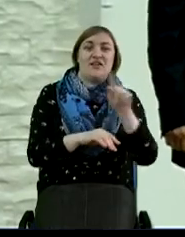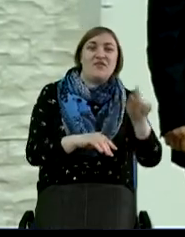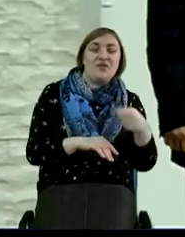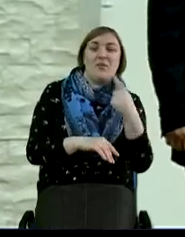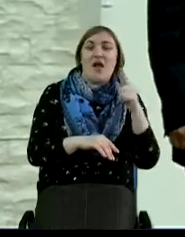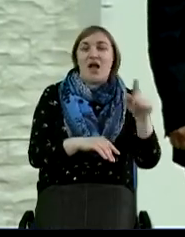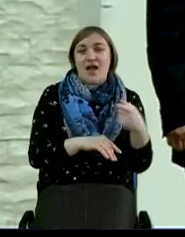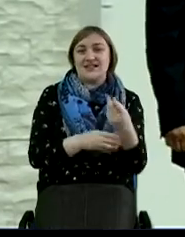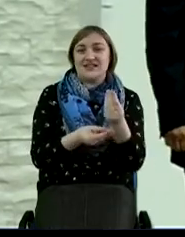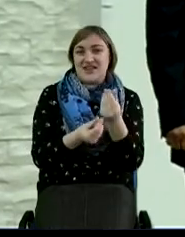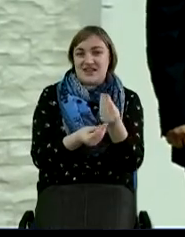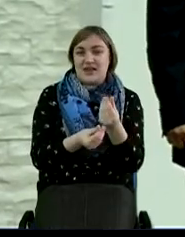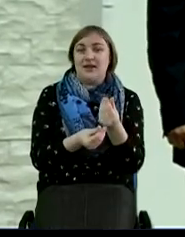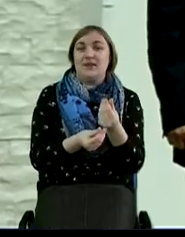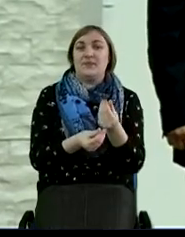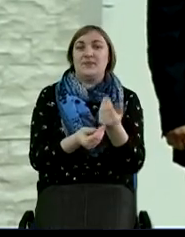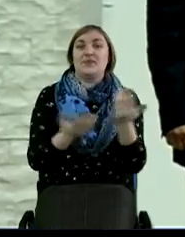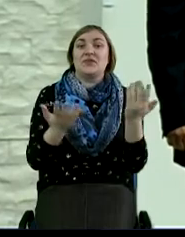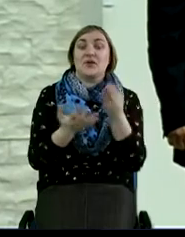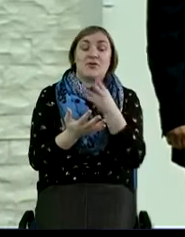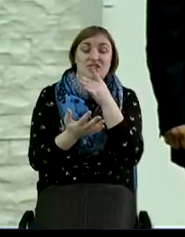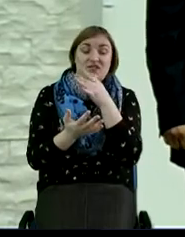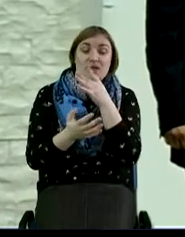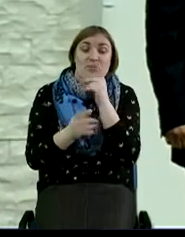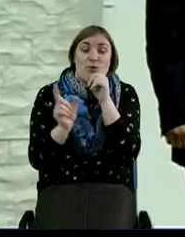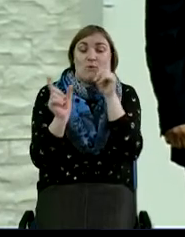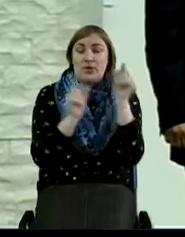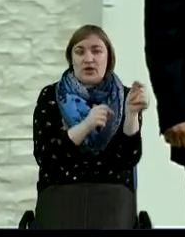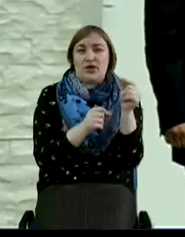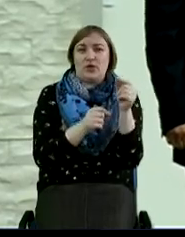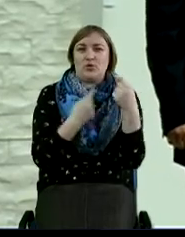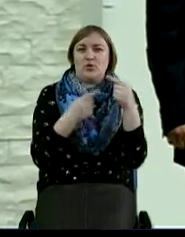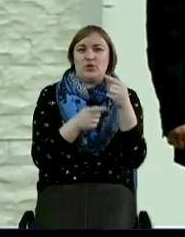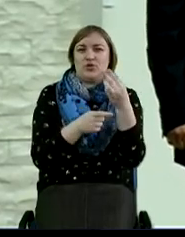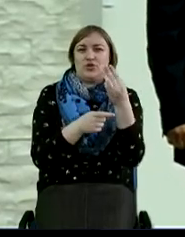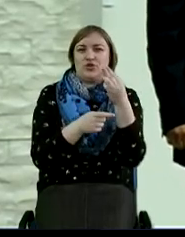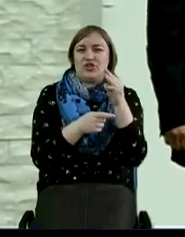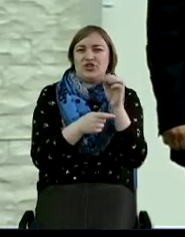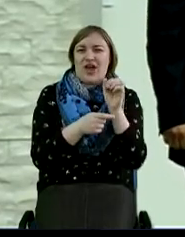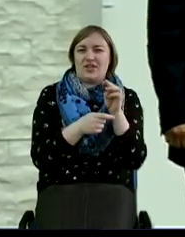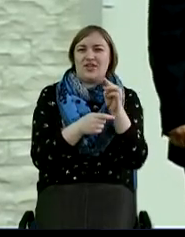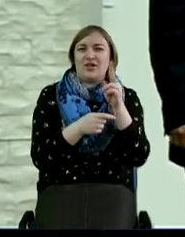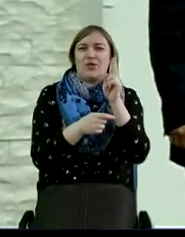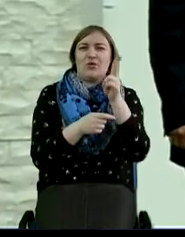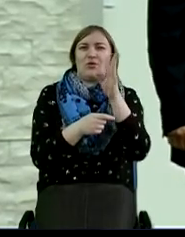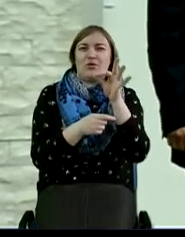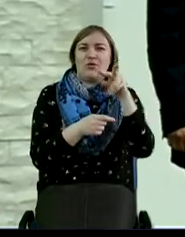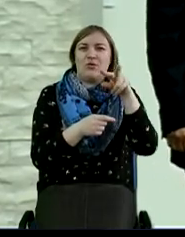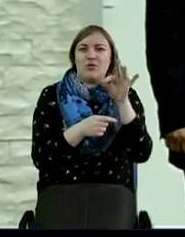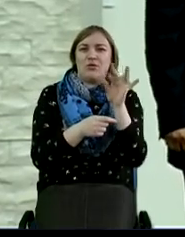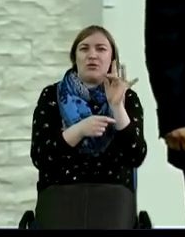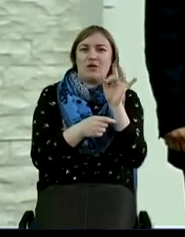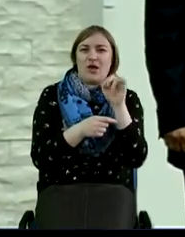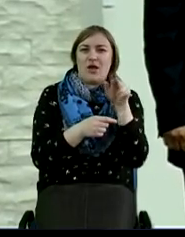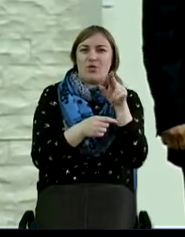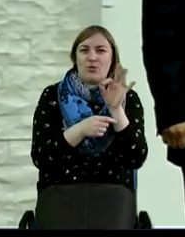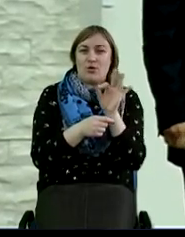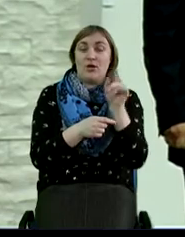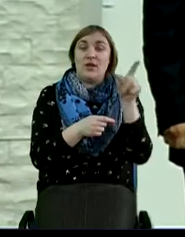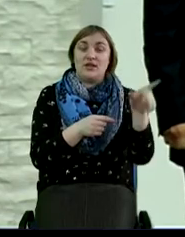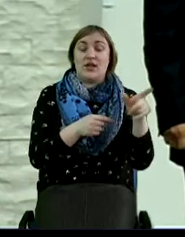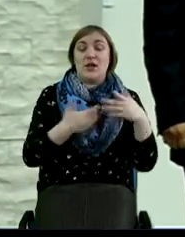деньги. И в какой-то момент уехал в Колорадо, и там жил, подрабатывал, где как получится.